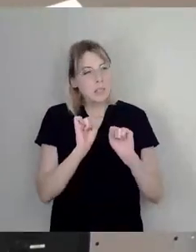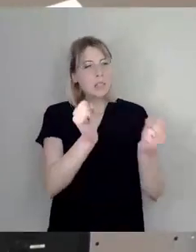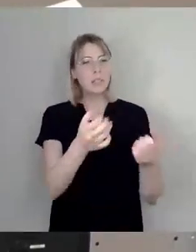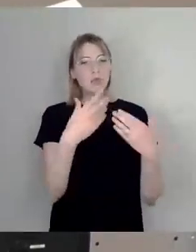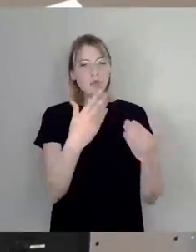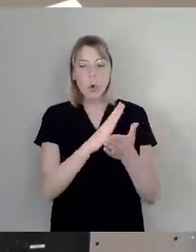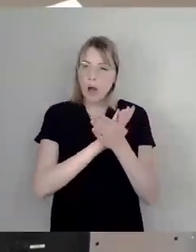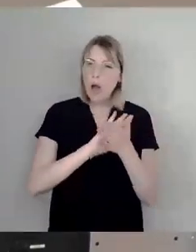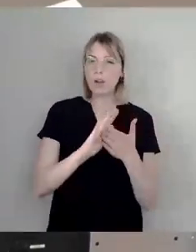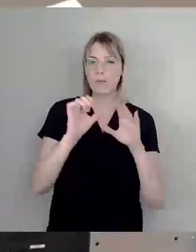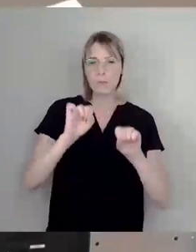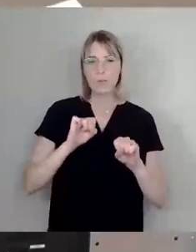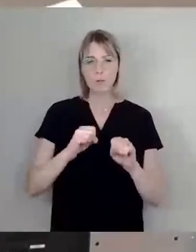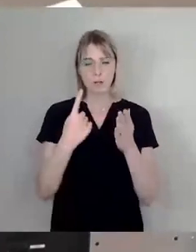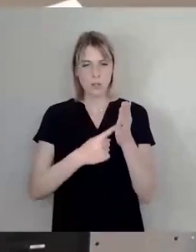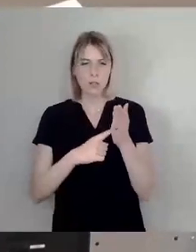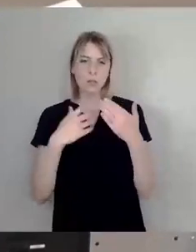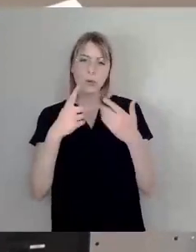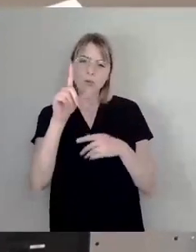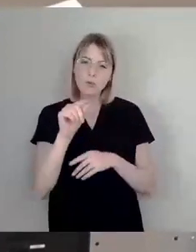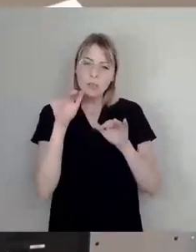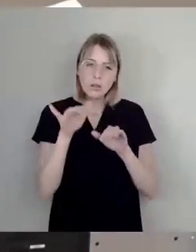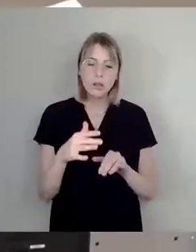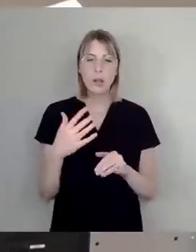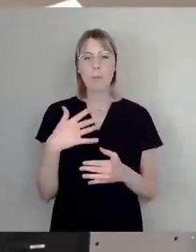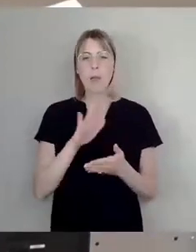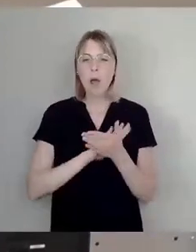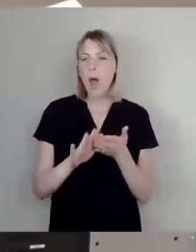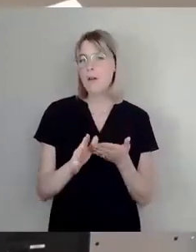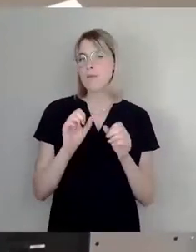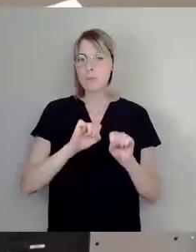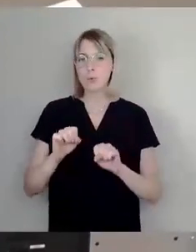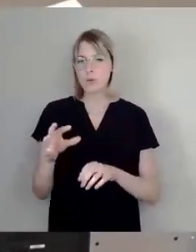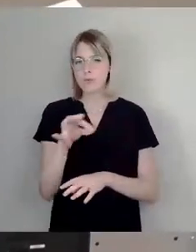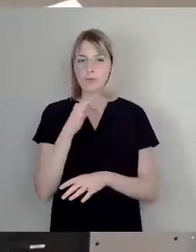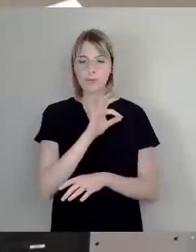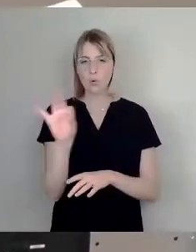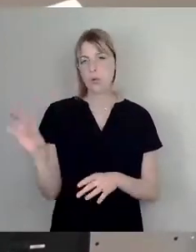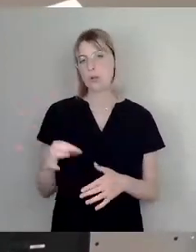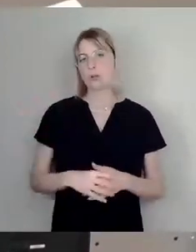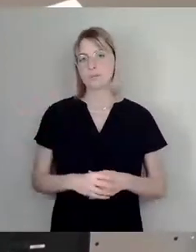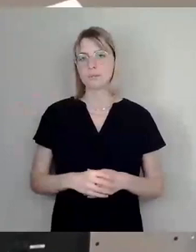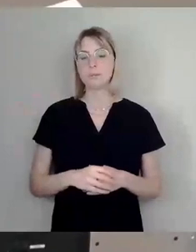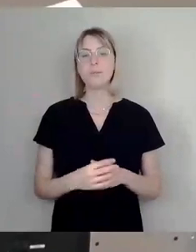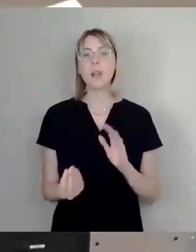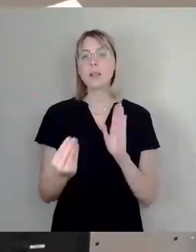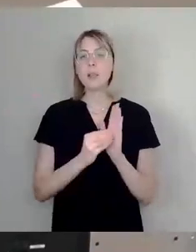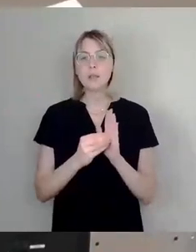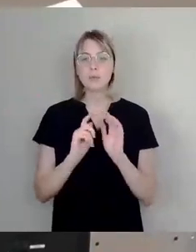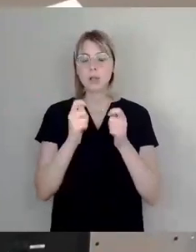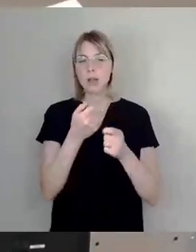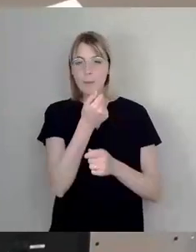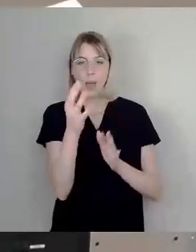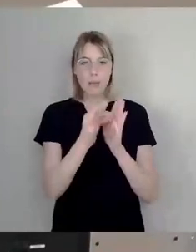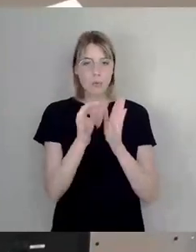Es sind in dem Ergänzungsantrag oder Ersetzungsantrag einige Punkte angeführt. Aber teilweise denke